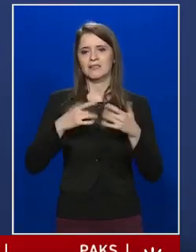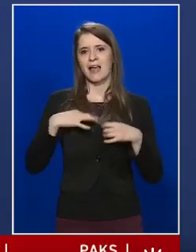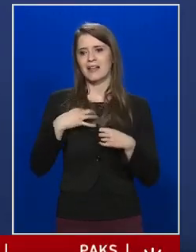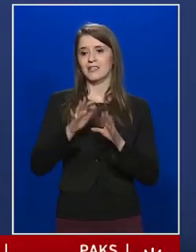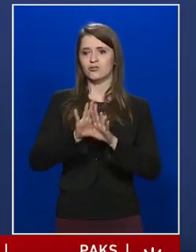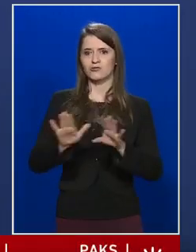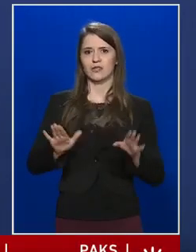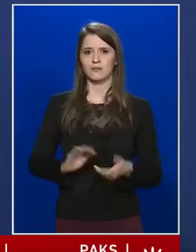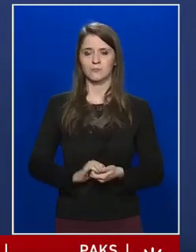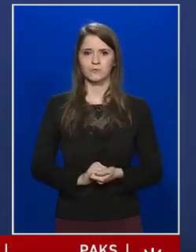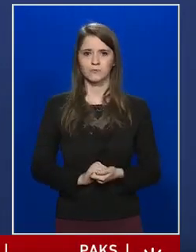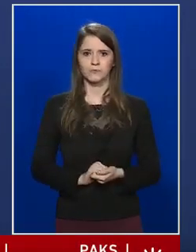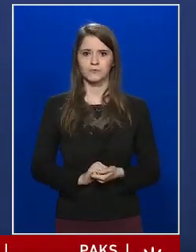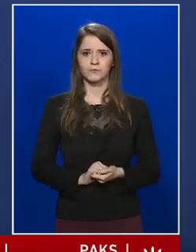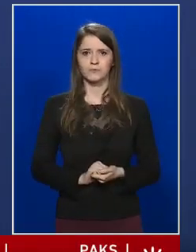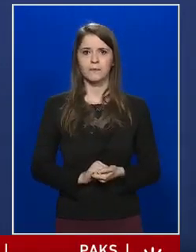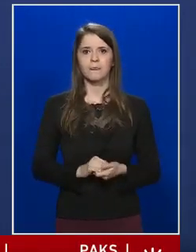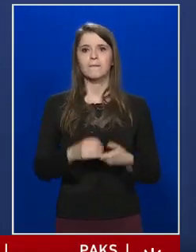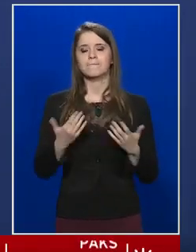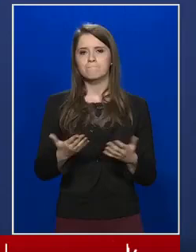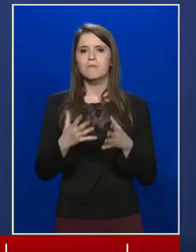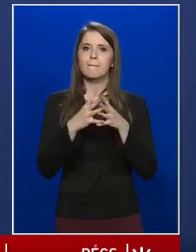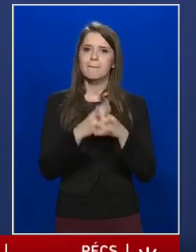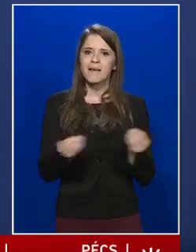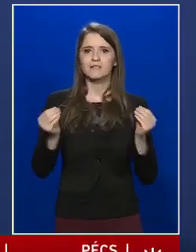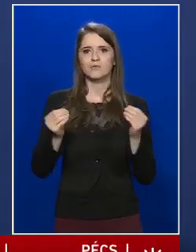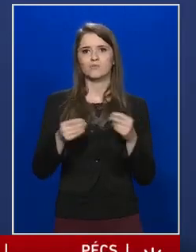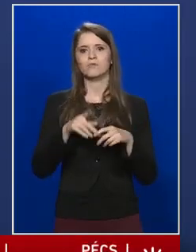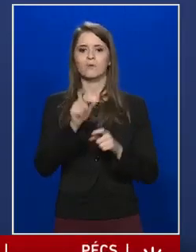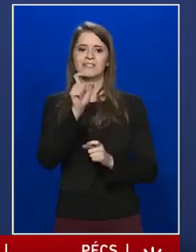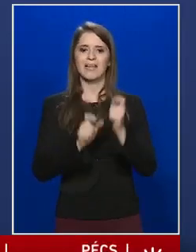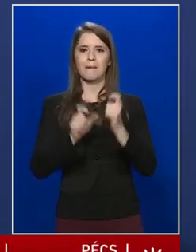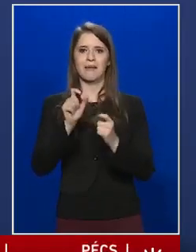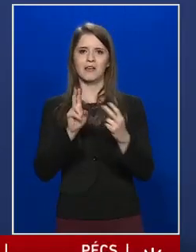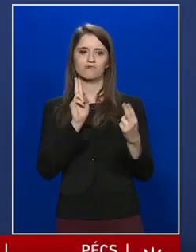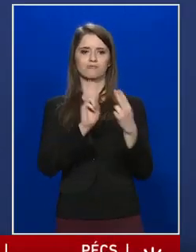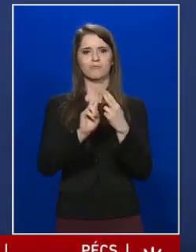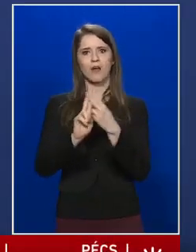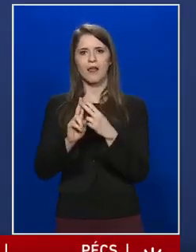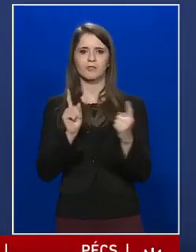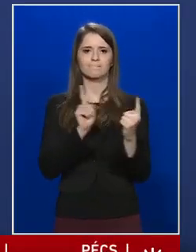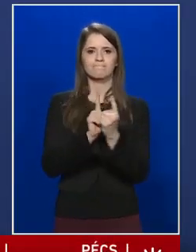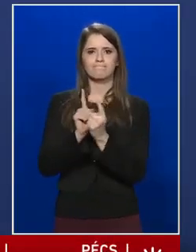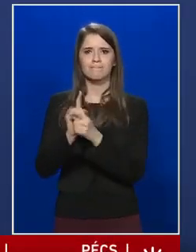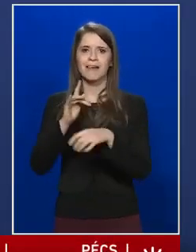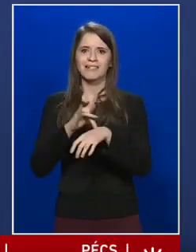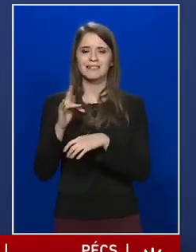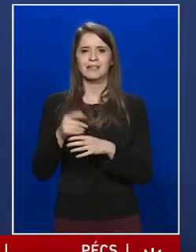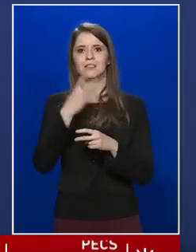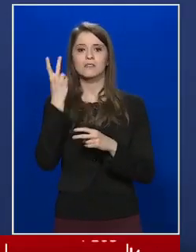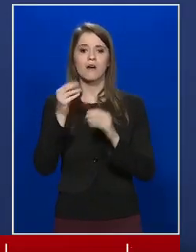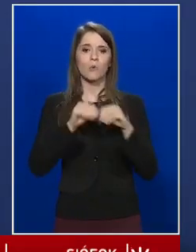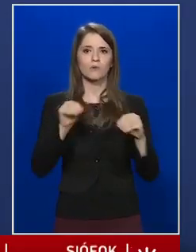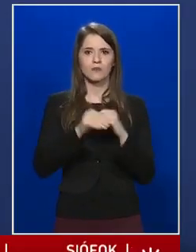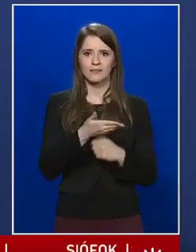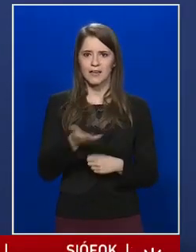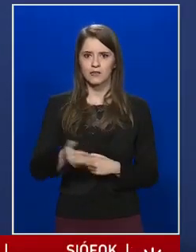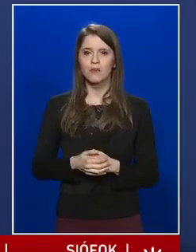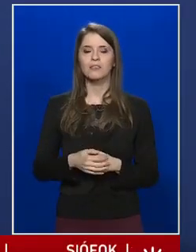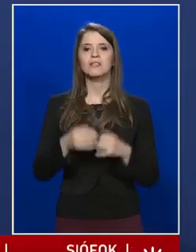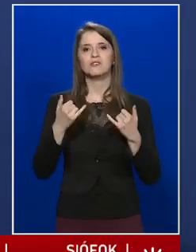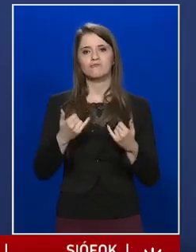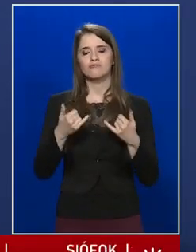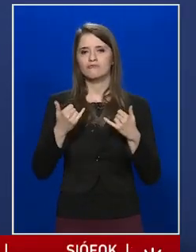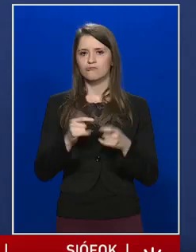Így lényegében megszűntek a személyes érintkezések a szakoktatásban, és így lesz ez az